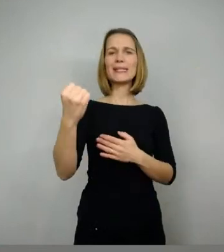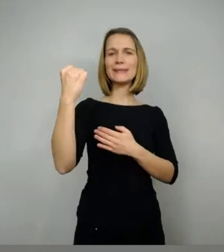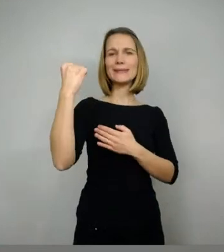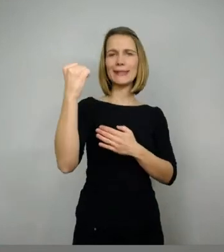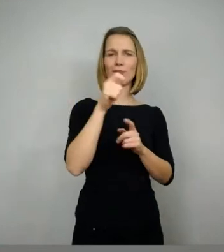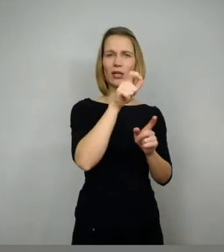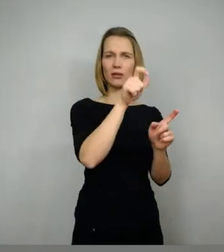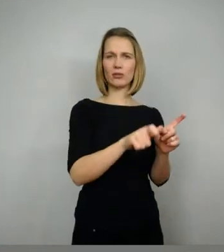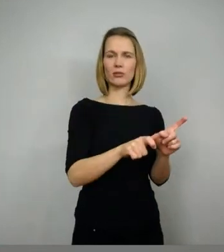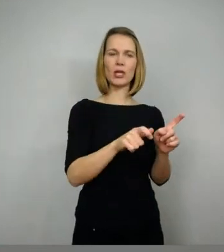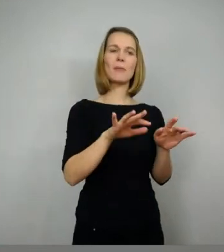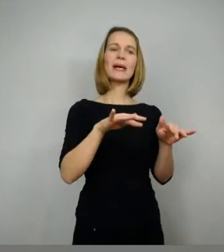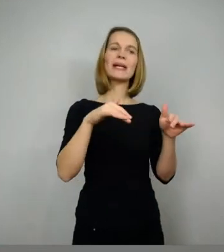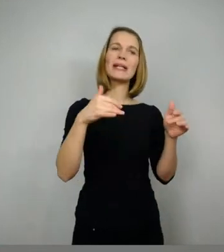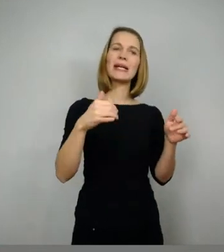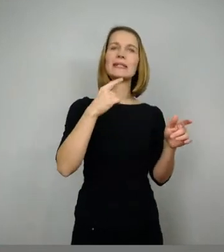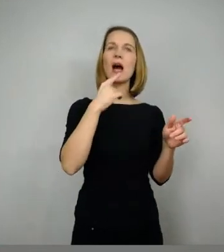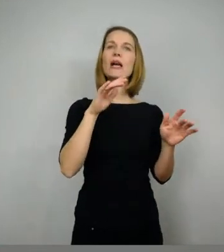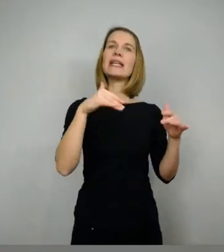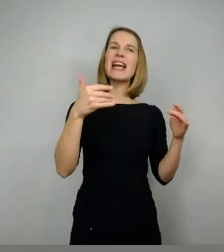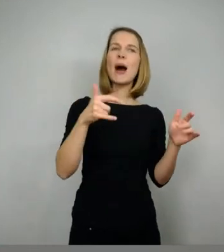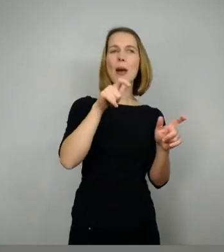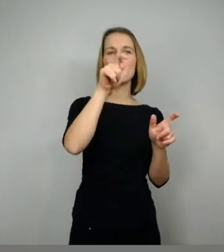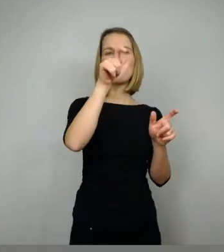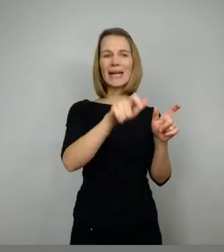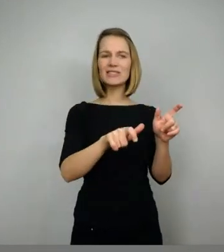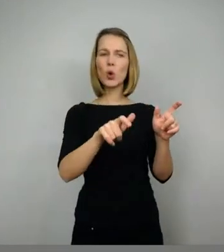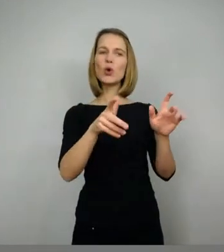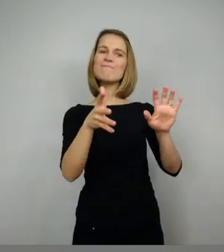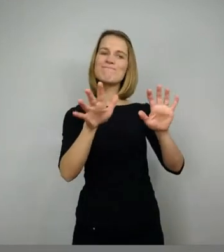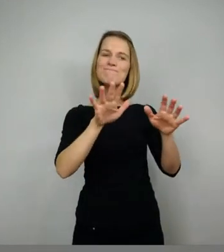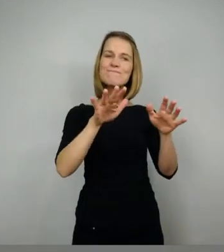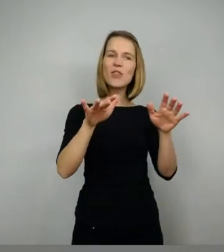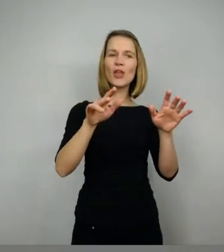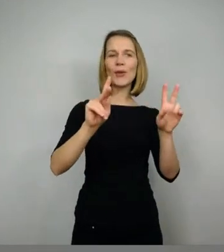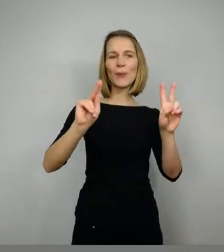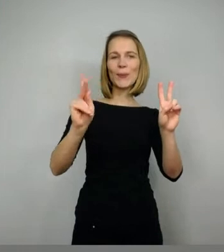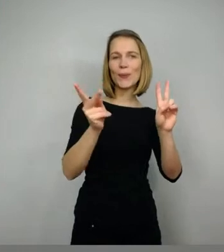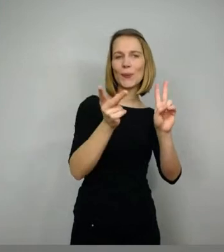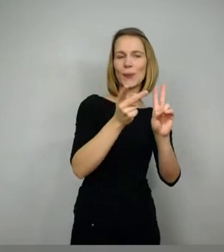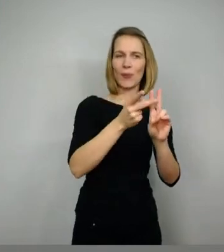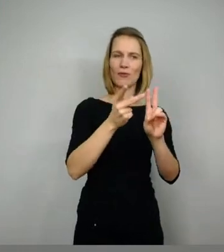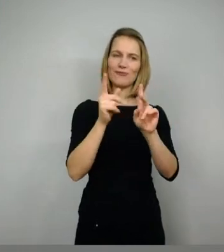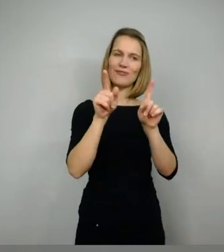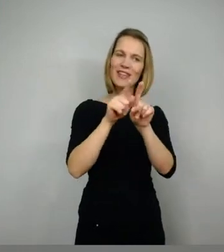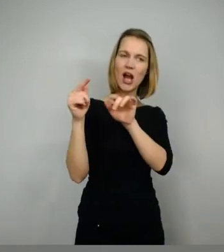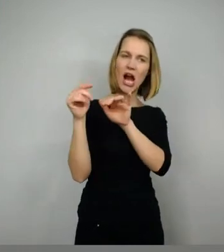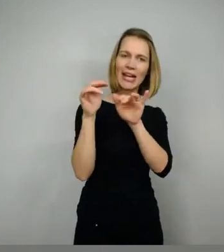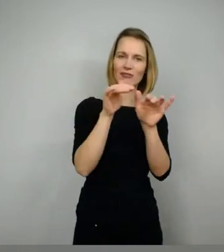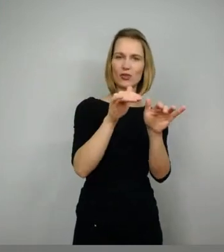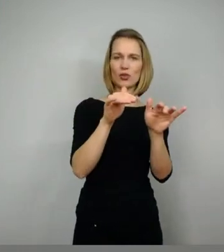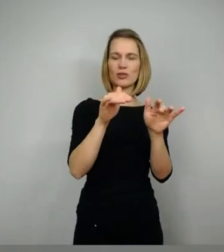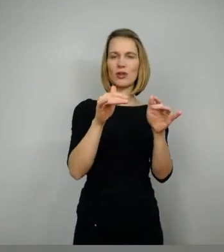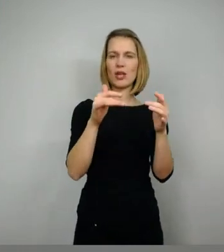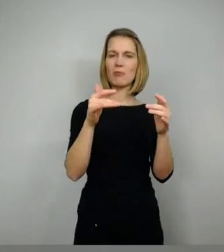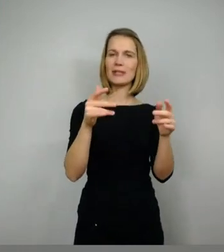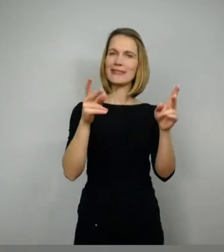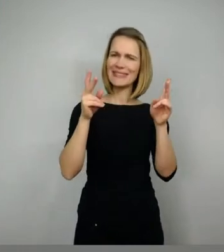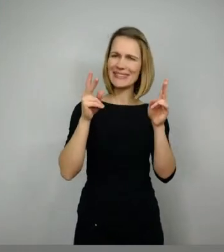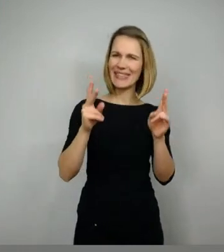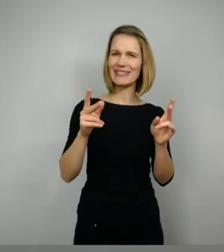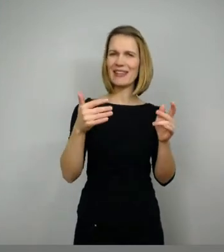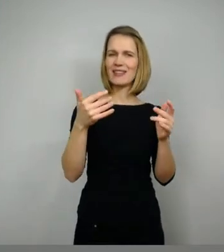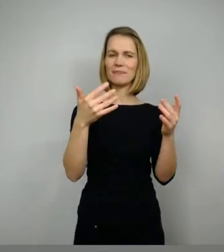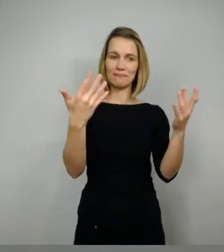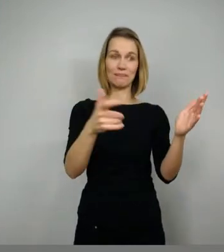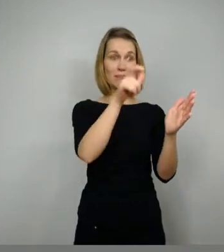Persönlichkeiten gab, die eventuell das Bild von Siegfried beeinflusst haben. Aber wir können nicht sagen, es gab irgendwann mal hier den, den, Paten, zu sagen,